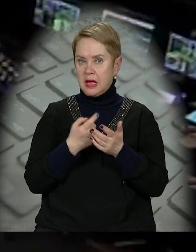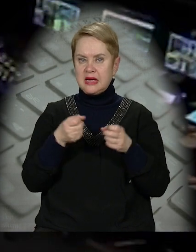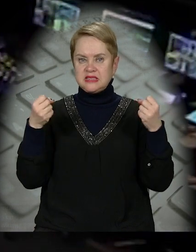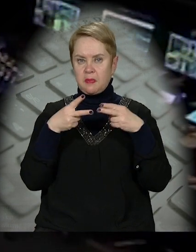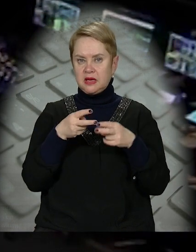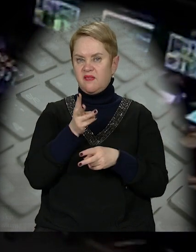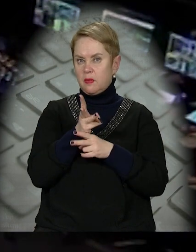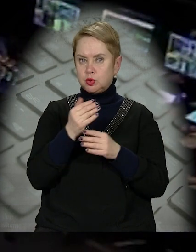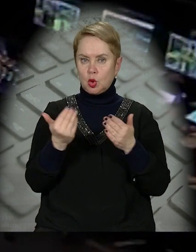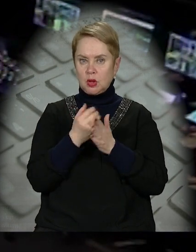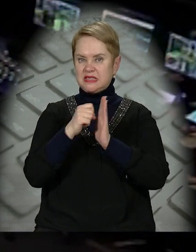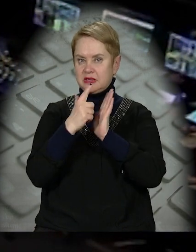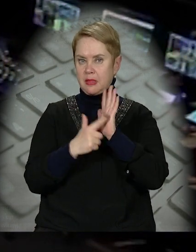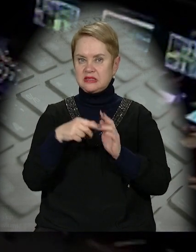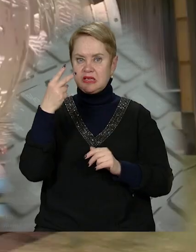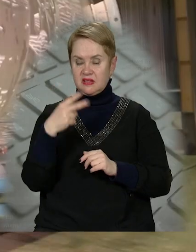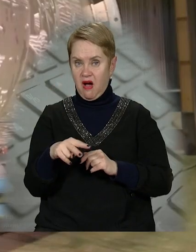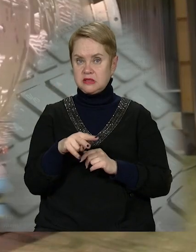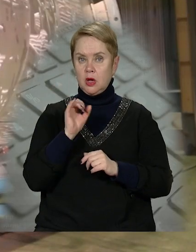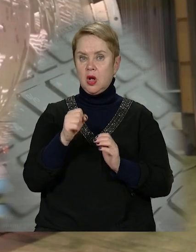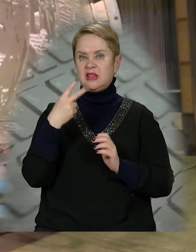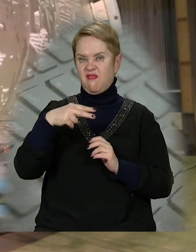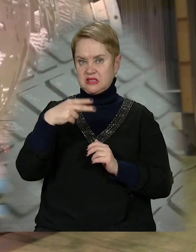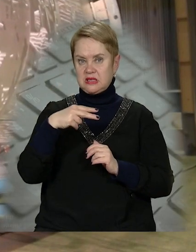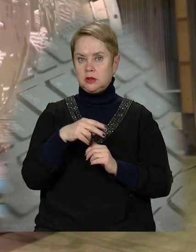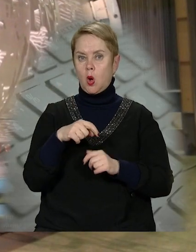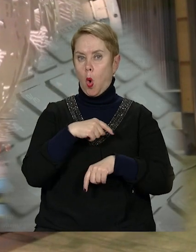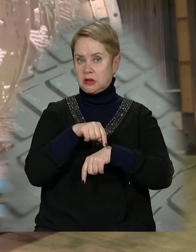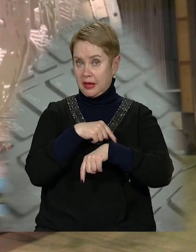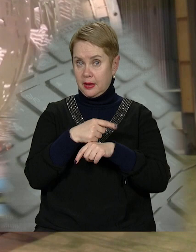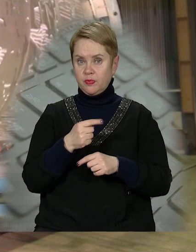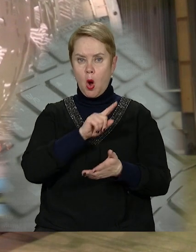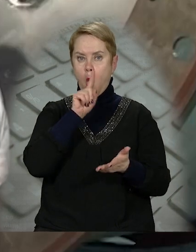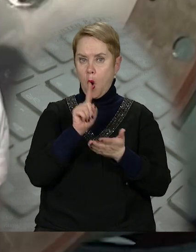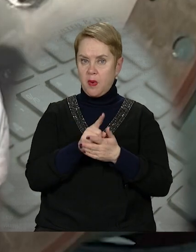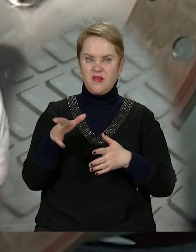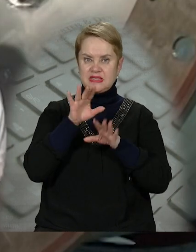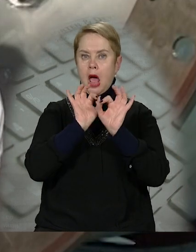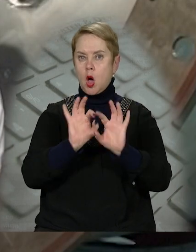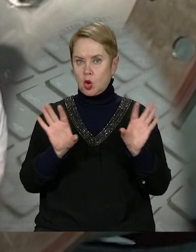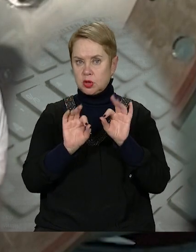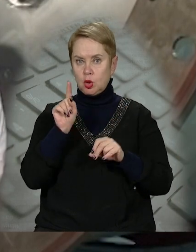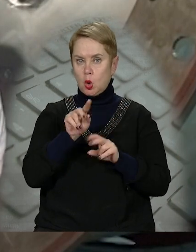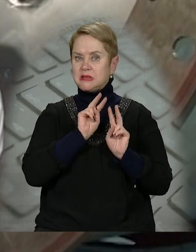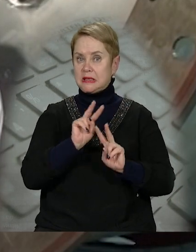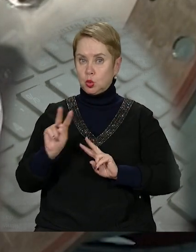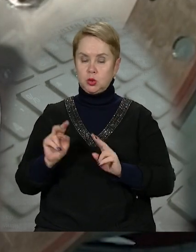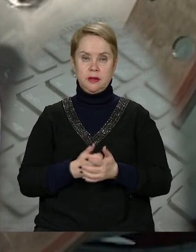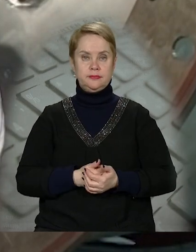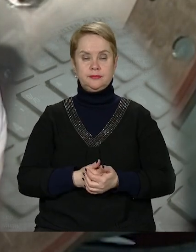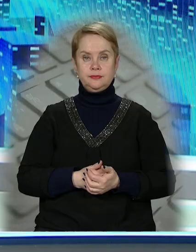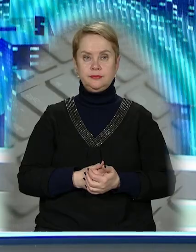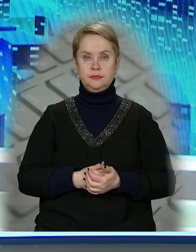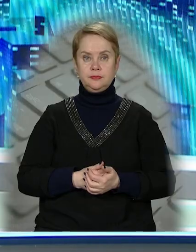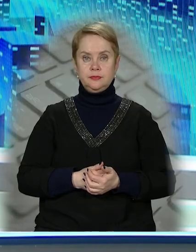також спецвипуски новин о 17.20 та о 20.00. Обов'язково все розкажемо, тож слідкуйте.